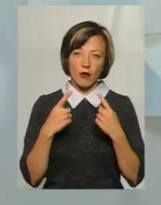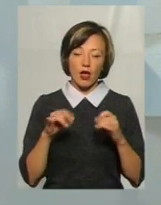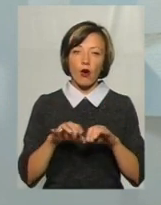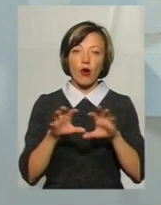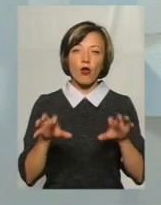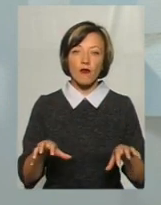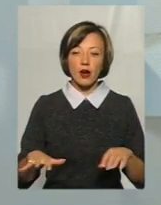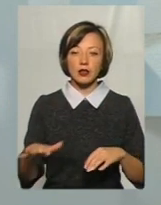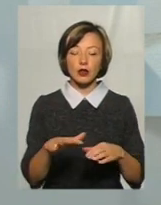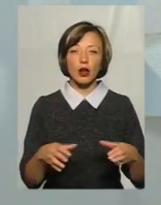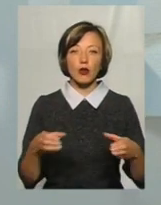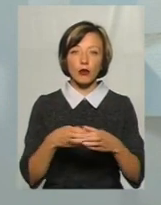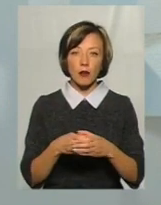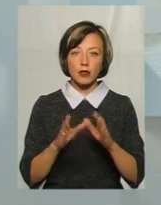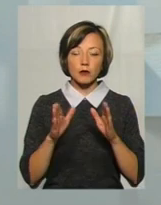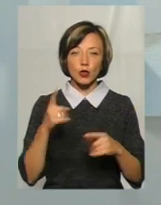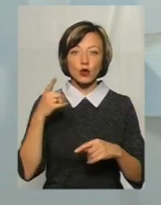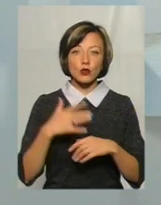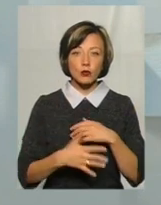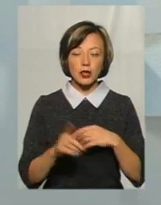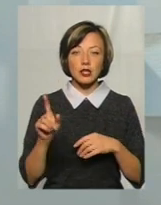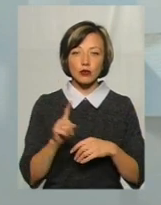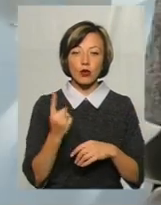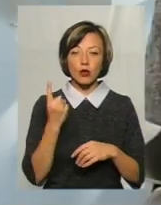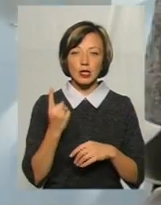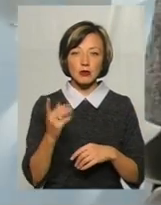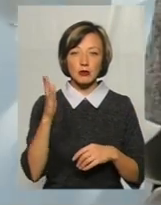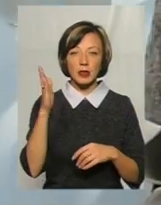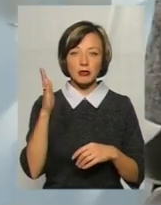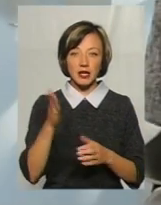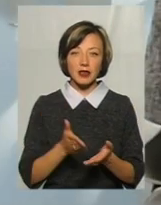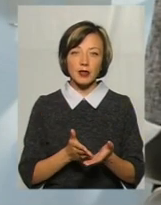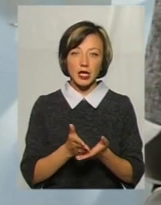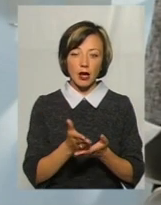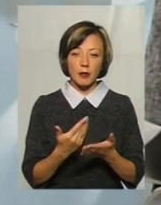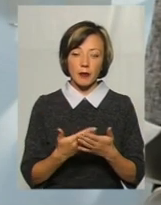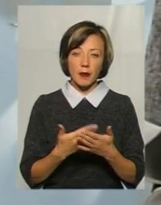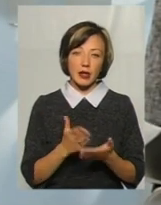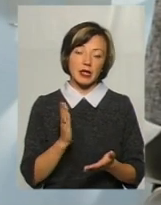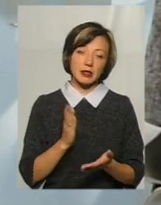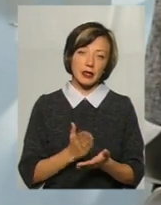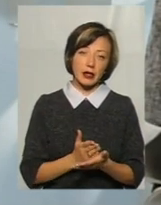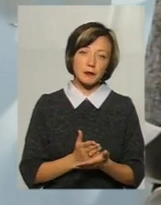територіальної громади буде розуміти, що одним з перспективних напрямків, наприклад, є